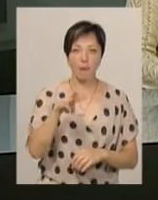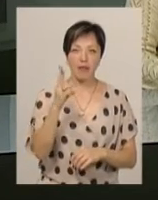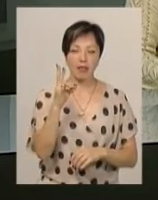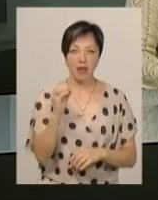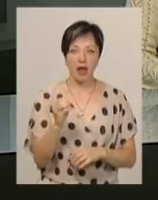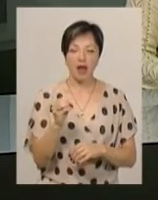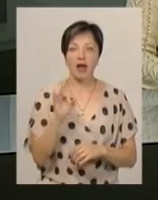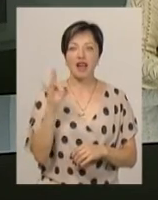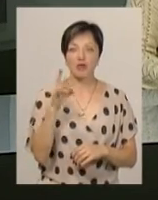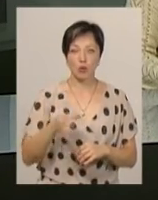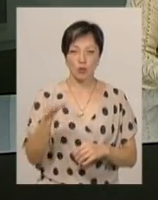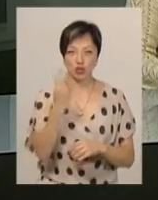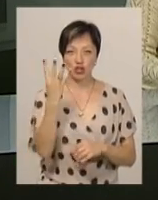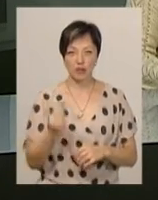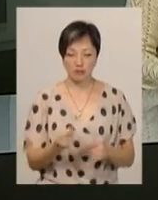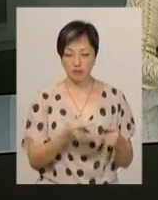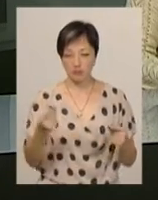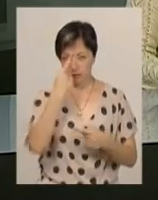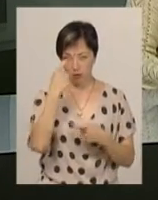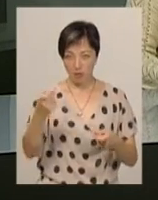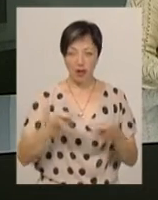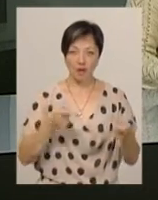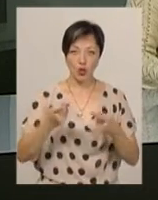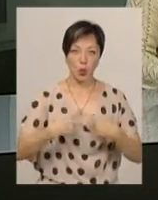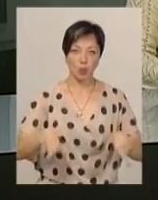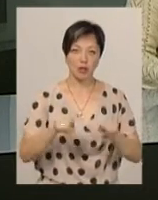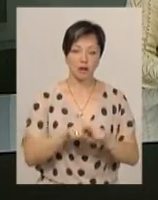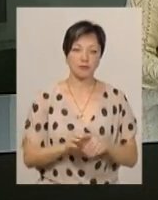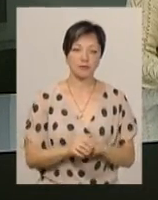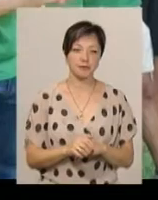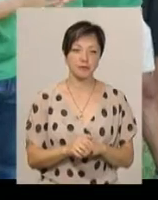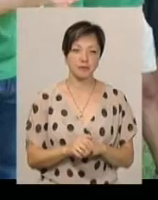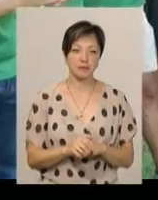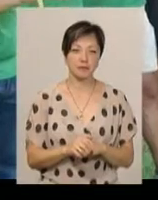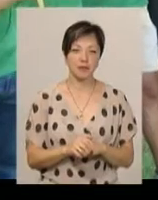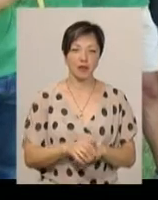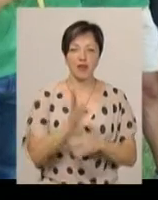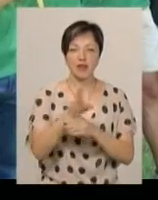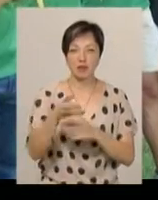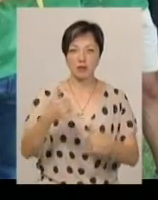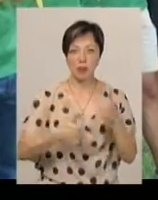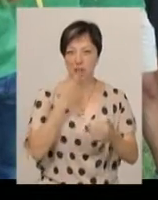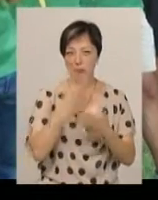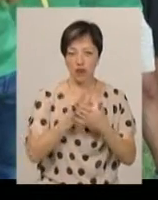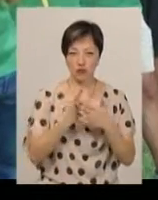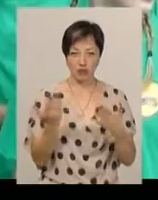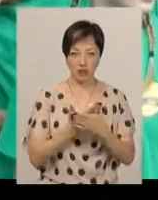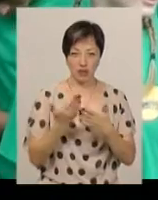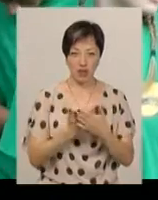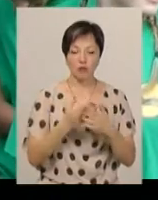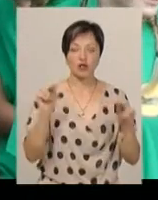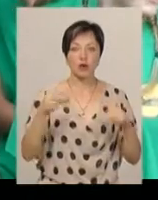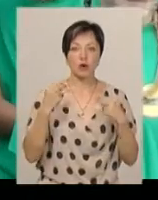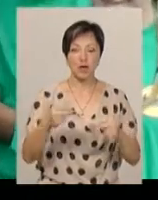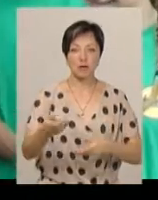упродовж чотирьох днів. Про це повідомив керівник гуртка Роман Яценюк. Відео змагань ви зараз бачите на екрані. У